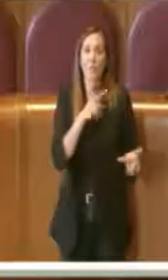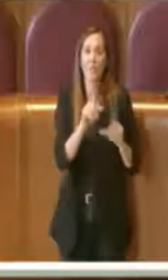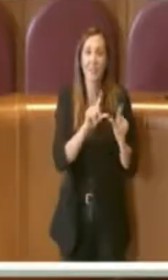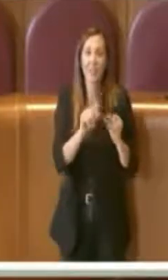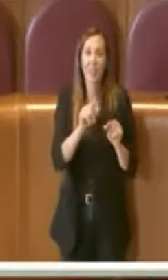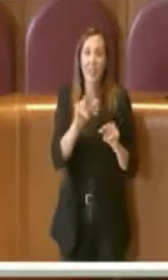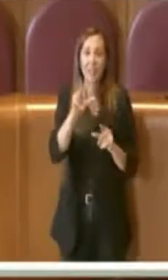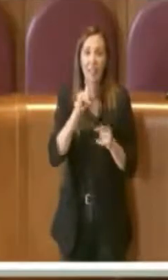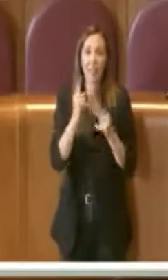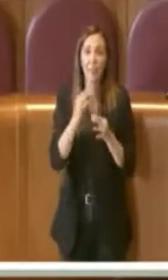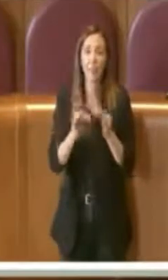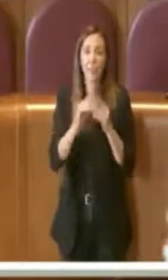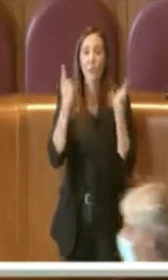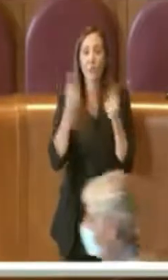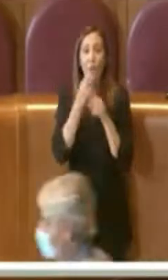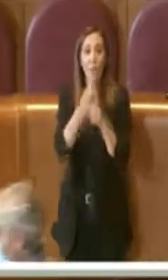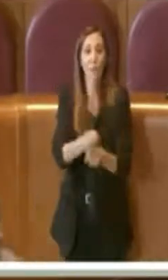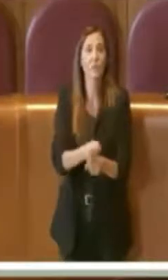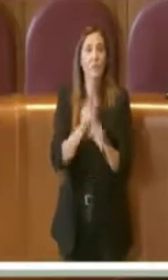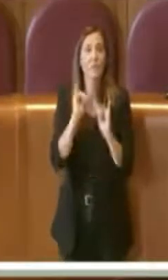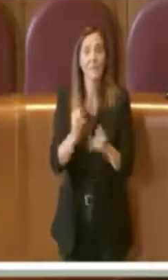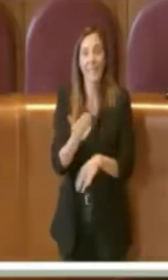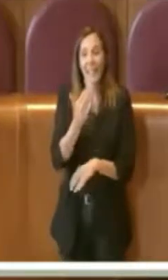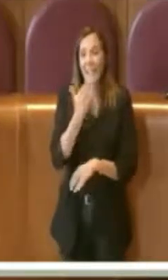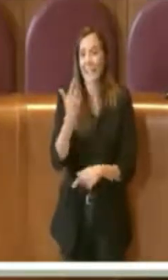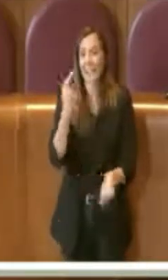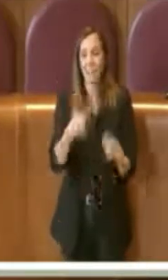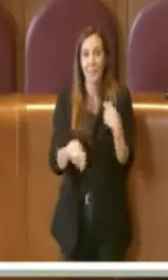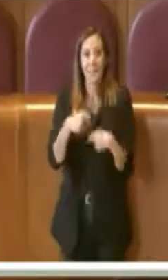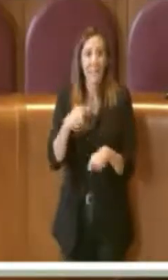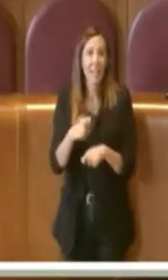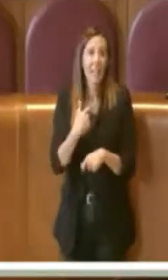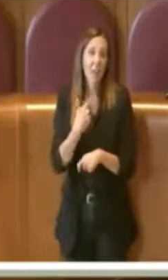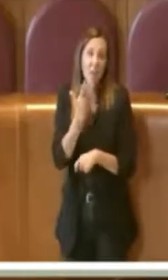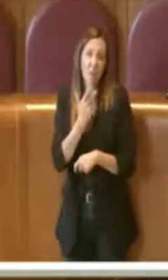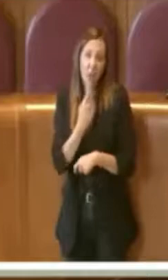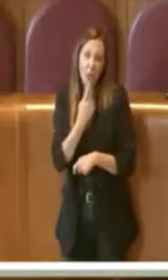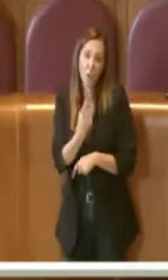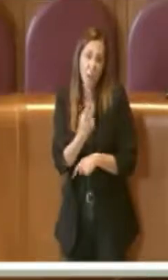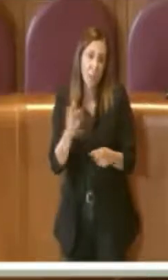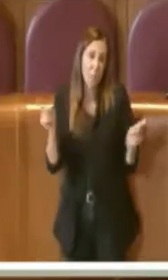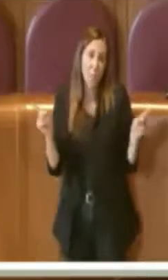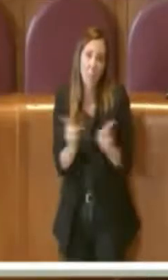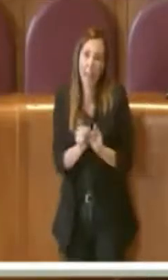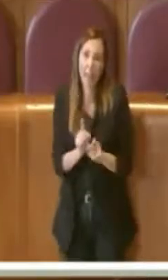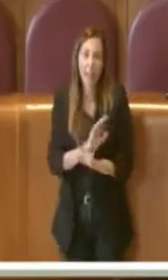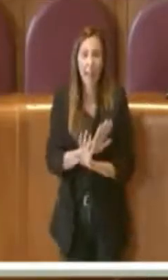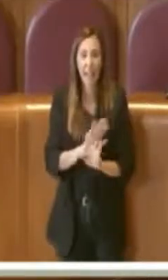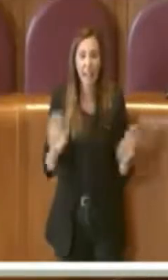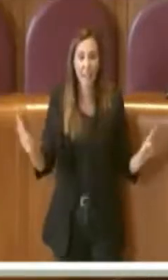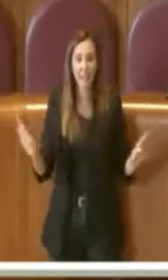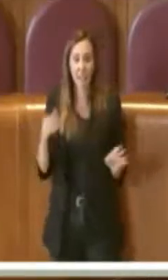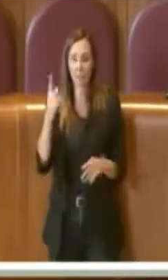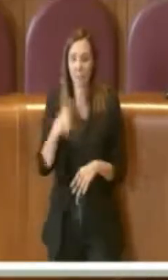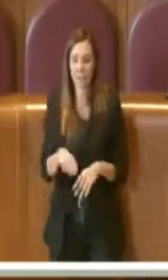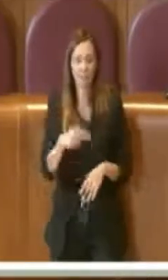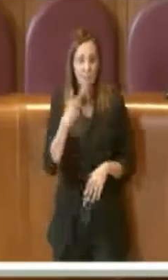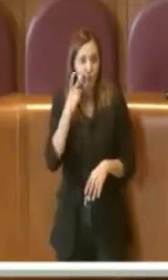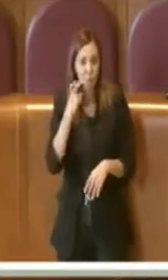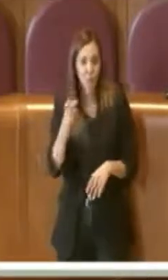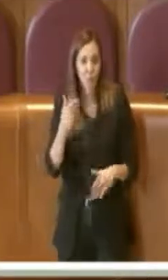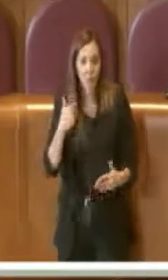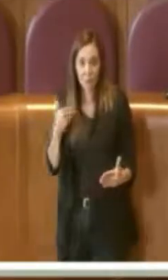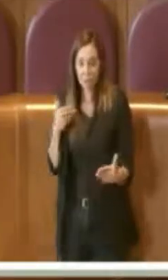Sì, grazie Presidente. Ma giusto per dire poche cose, ci troviamo adesso alla fine della